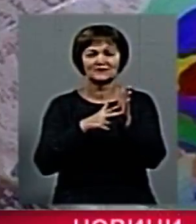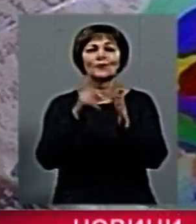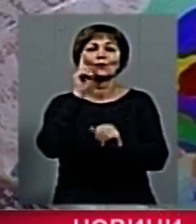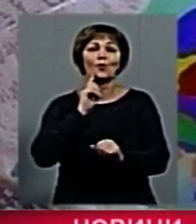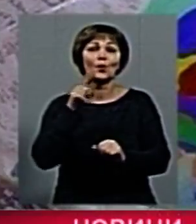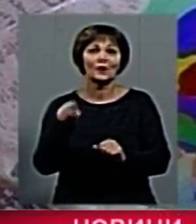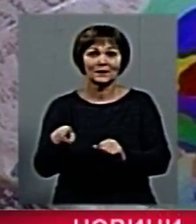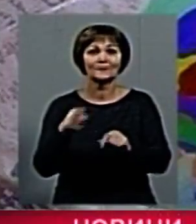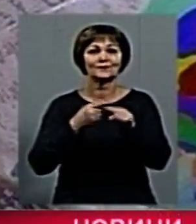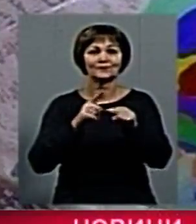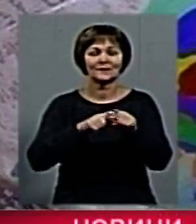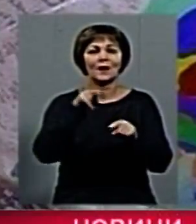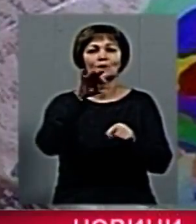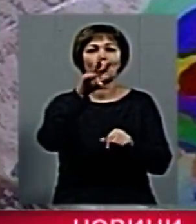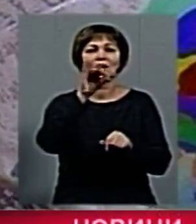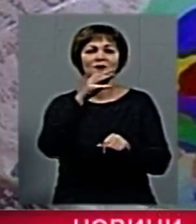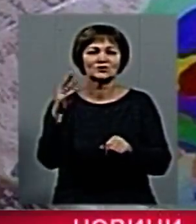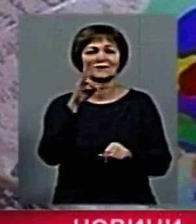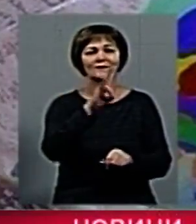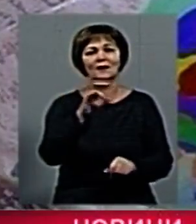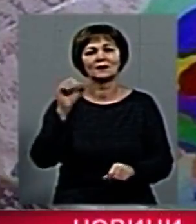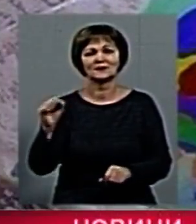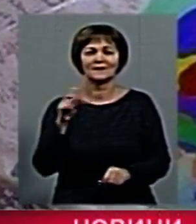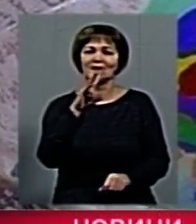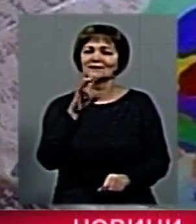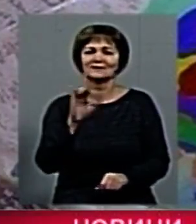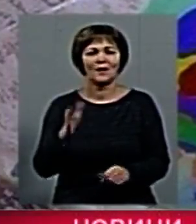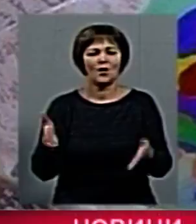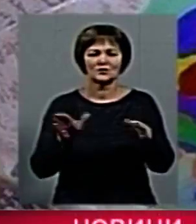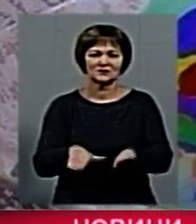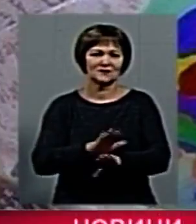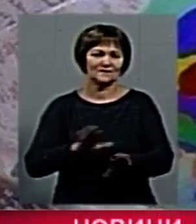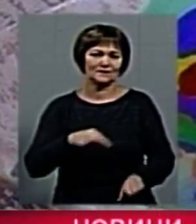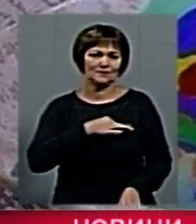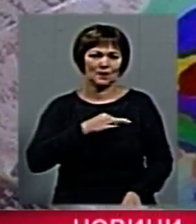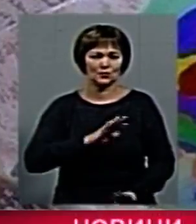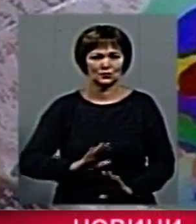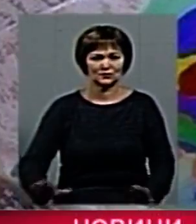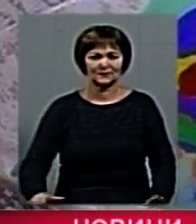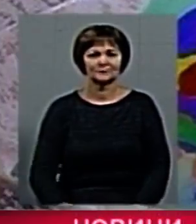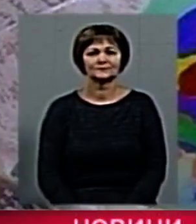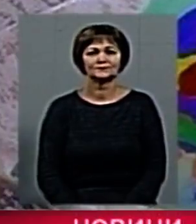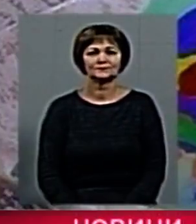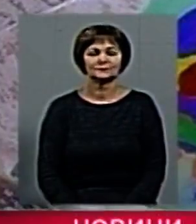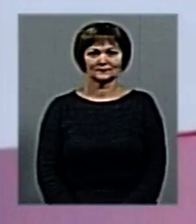Кокиш Наталія Андріївна. Не залишаємось байдужими. Таміла Нестерук, Сергій Кобилянський, новини Житомирщини.